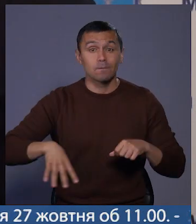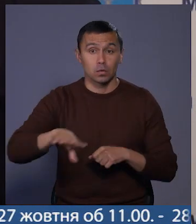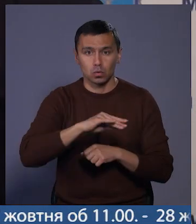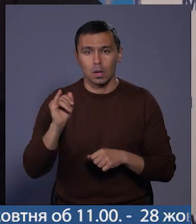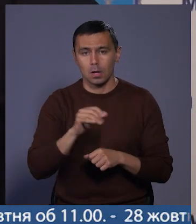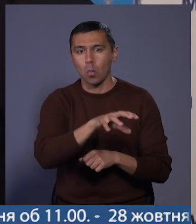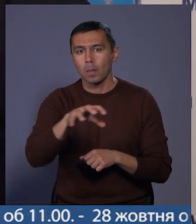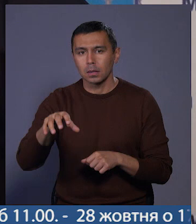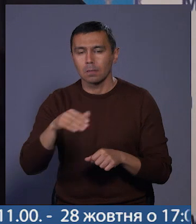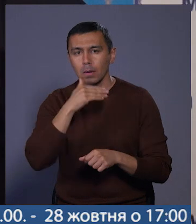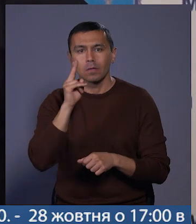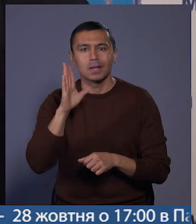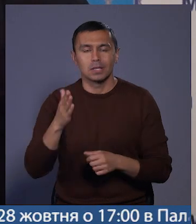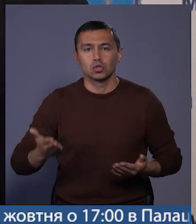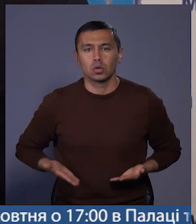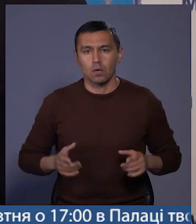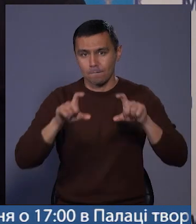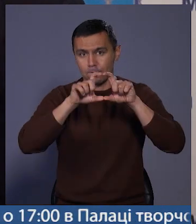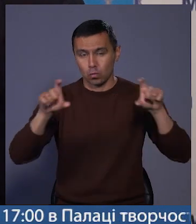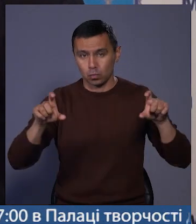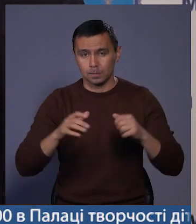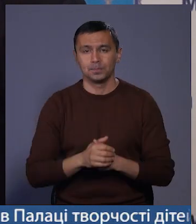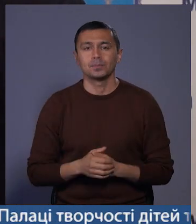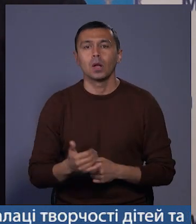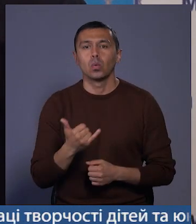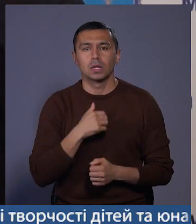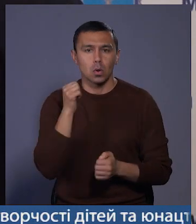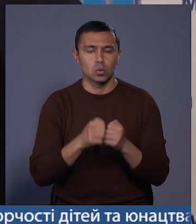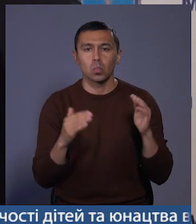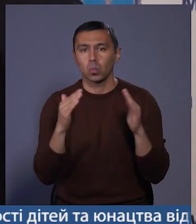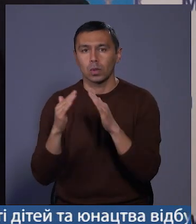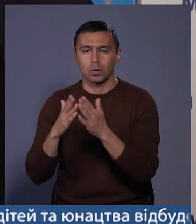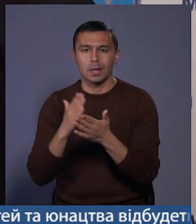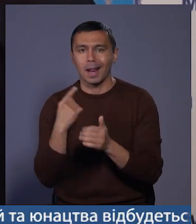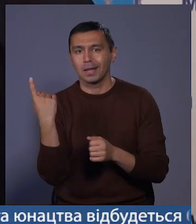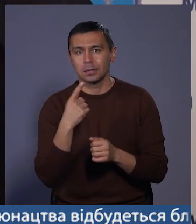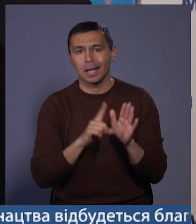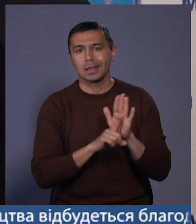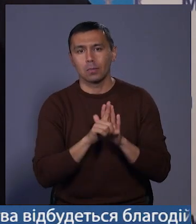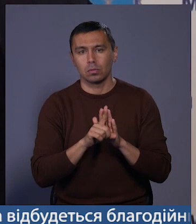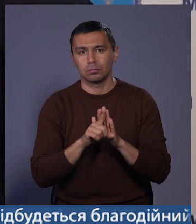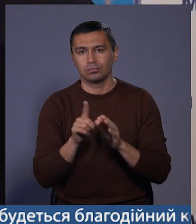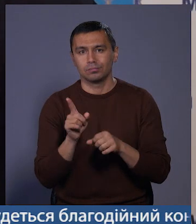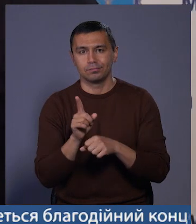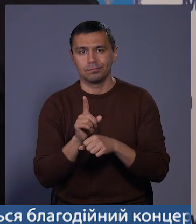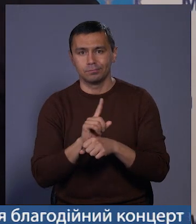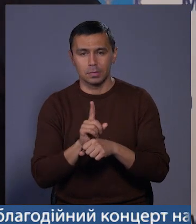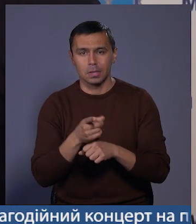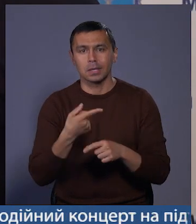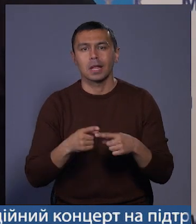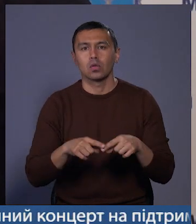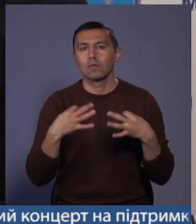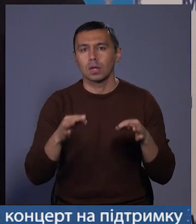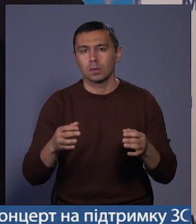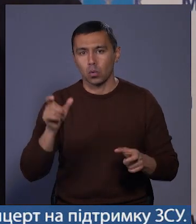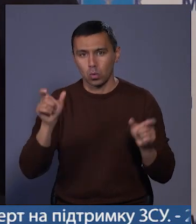і об'єкти теж багатоквартирного житлового фонду. У нас на кожному будинку є лічильник з терморегулятором, це дозволятиме мешканцям, у